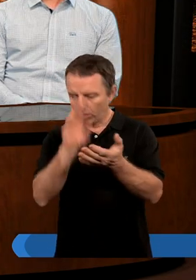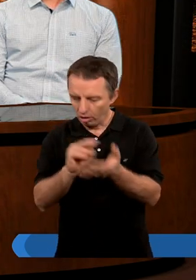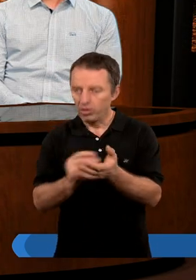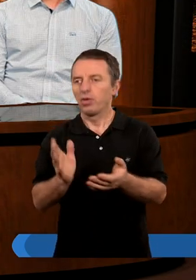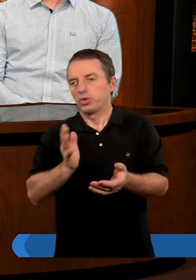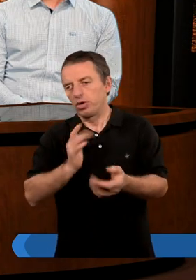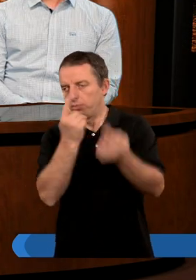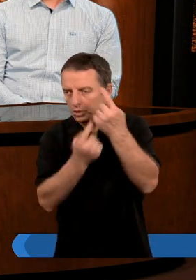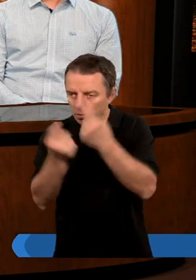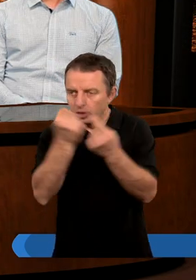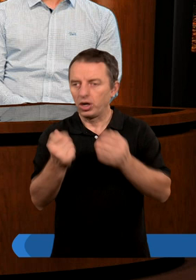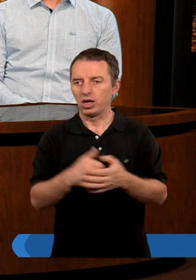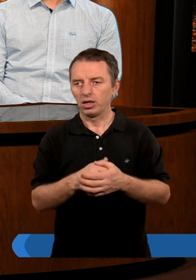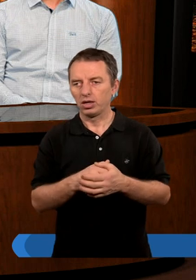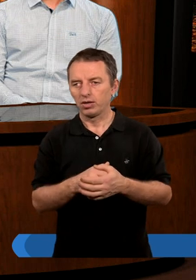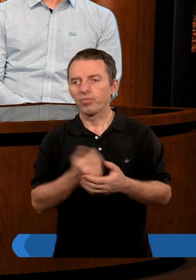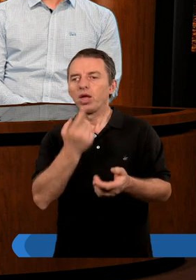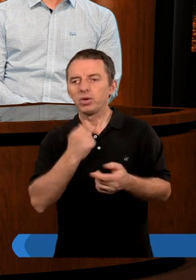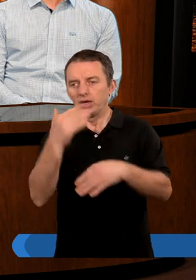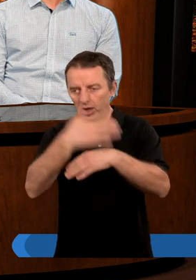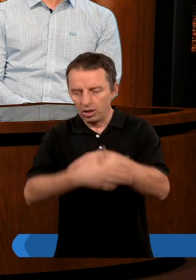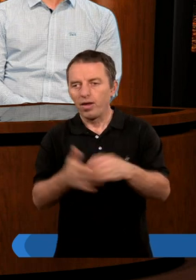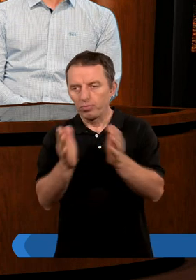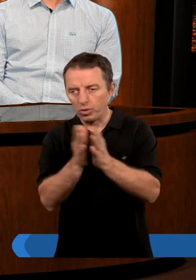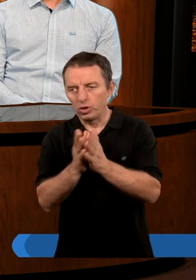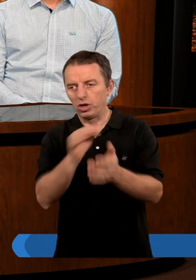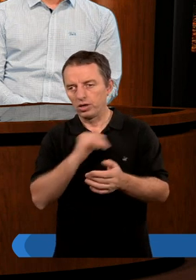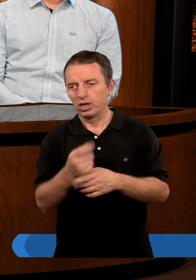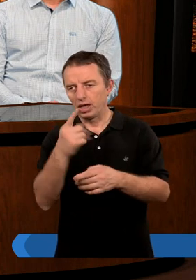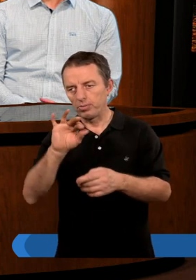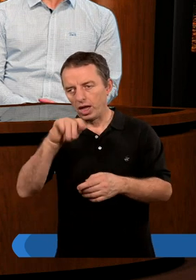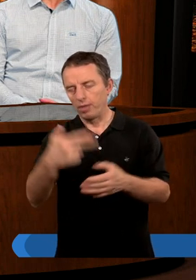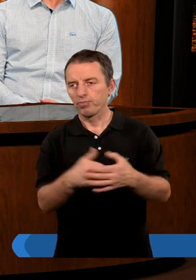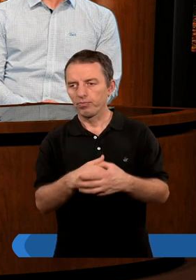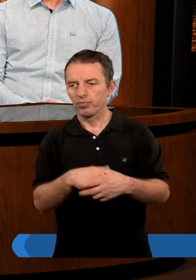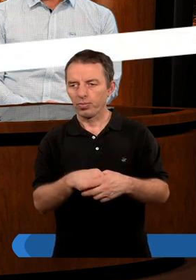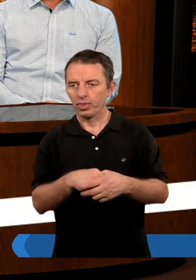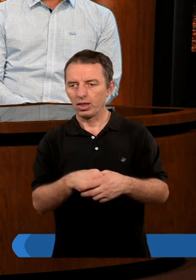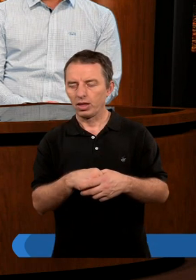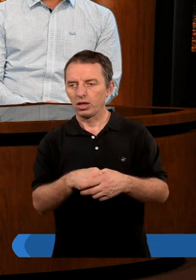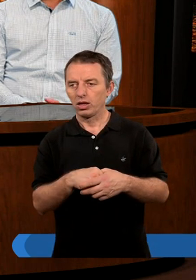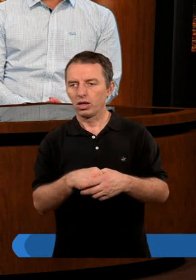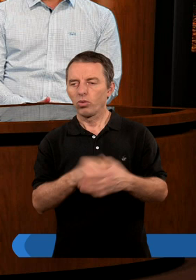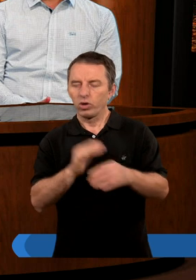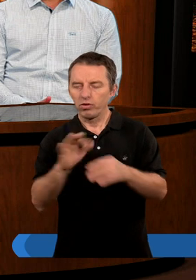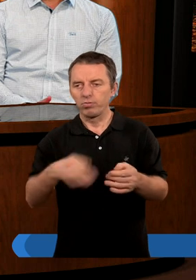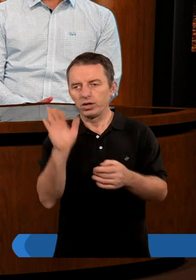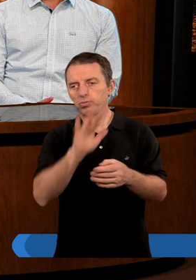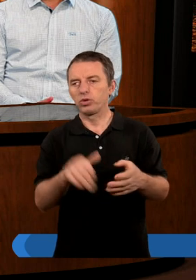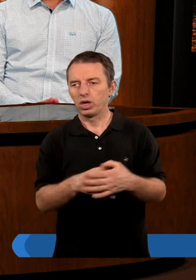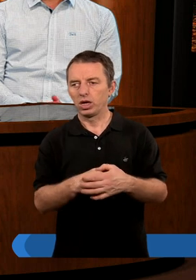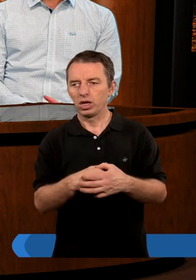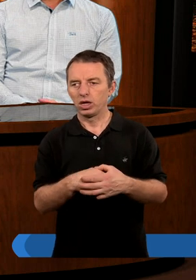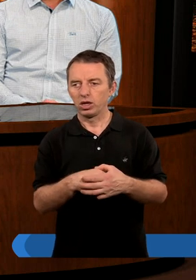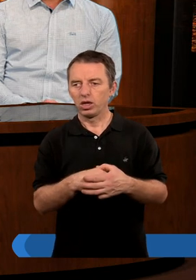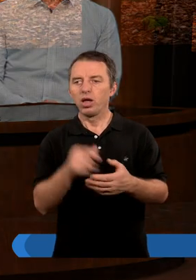doświadczenia, za wasze przemyślenia. I teraz na zakończenie pomodlimy się z Damianem. Drogi nasz Panie i Boże,